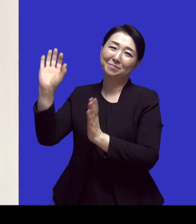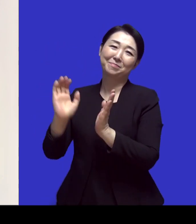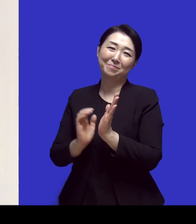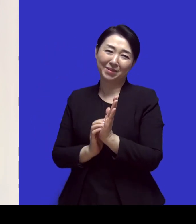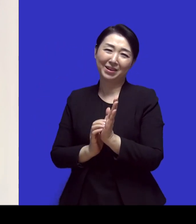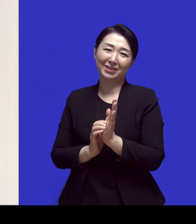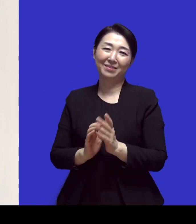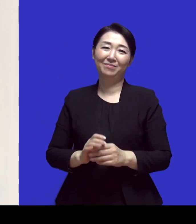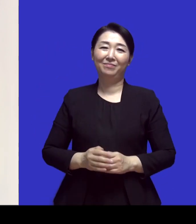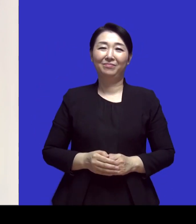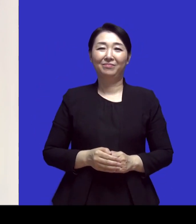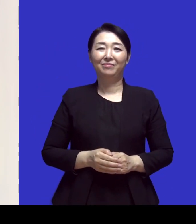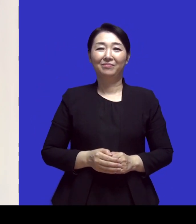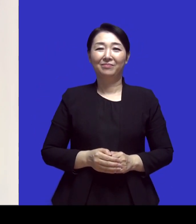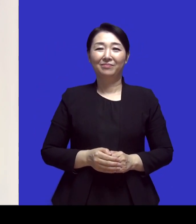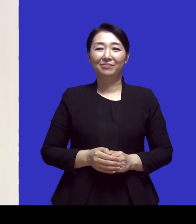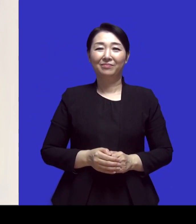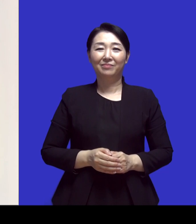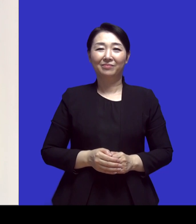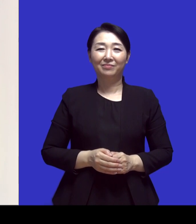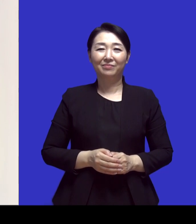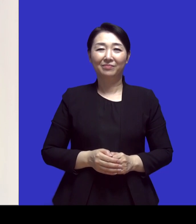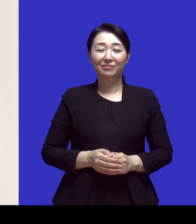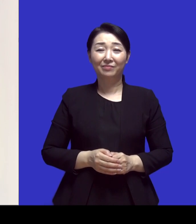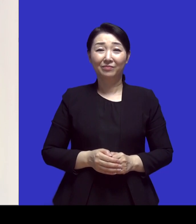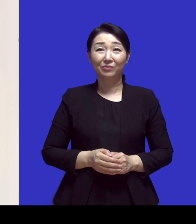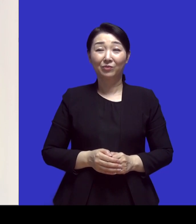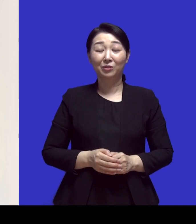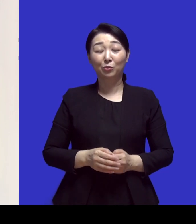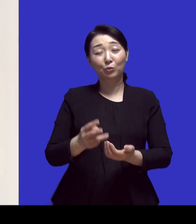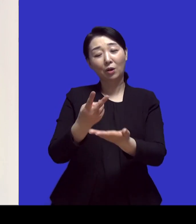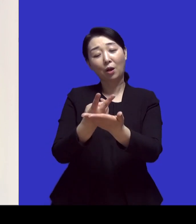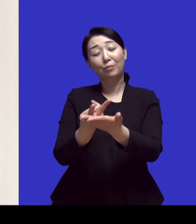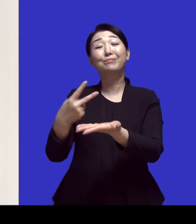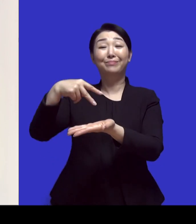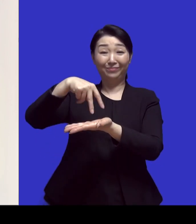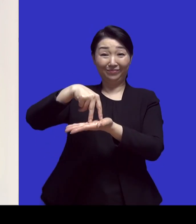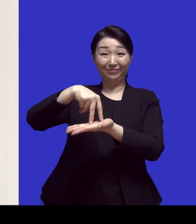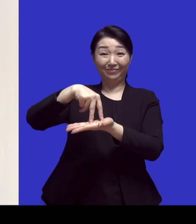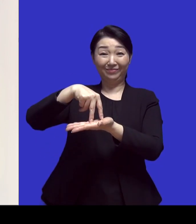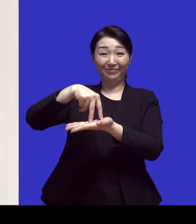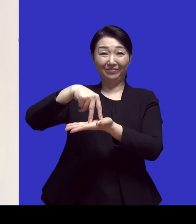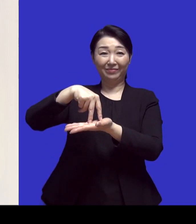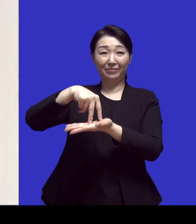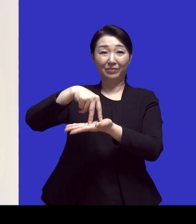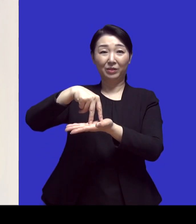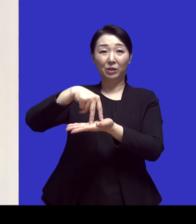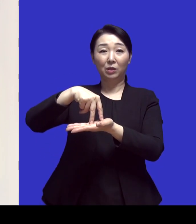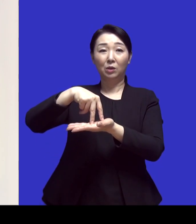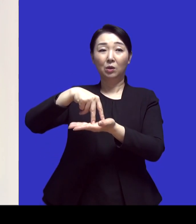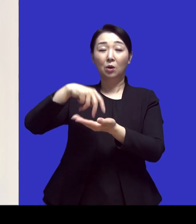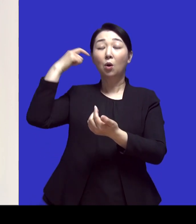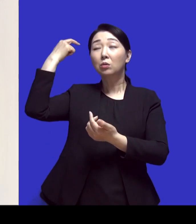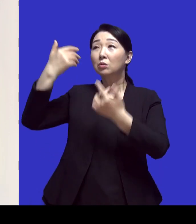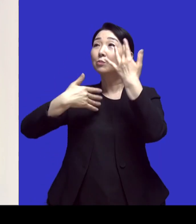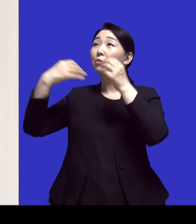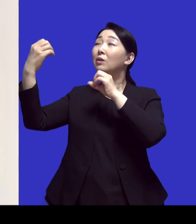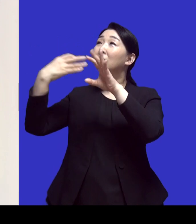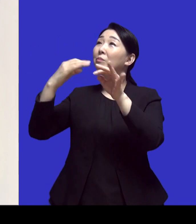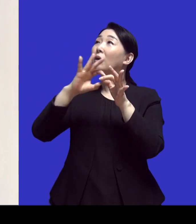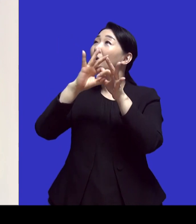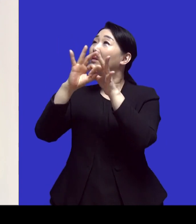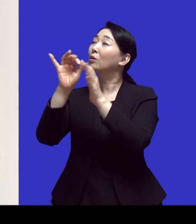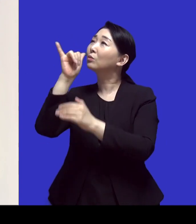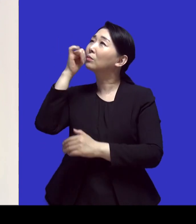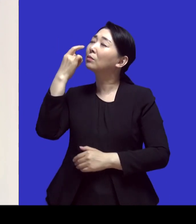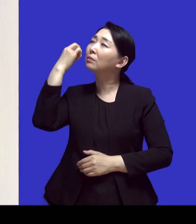대답을 했어요 예 그리고 나서 일어났는데 어 심상치 않은 질문과 답이 이어진 것 같다는